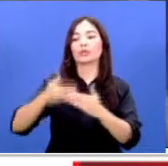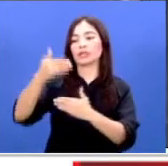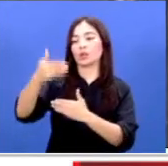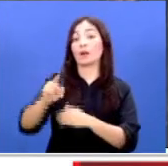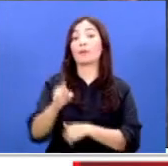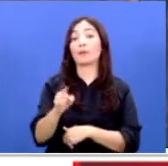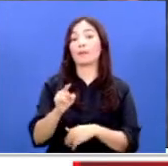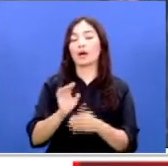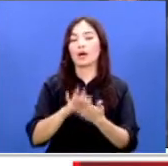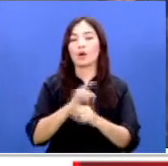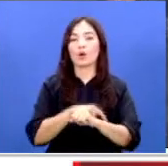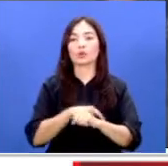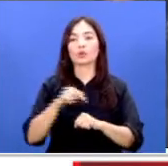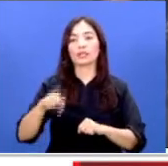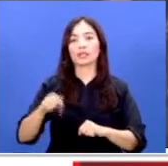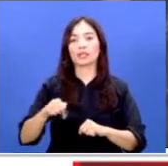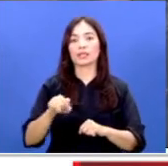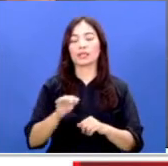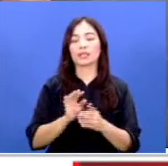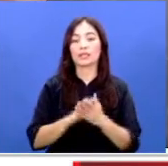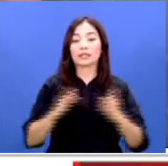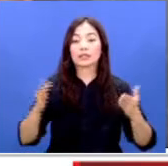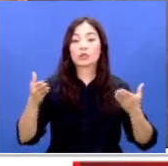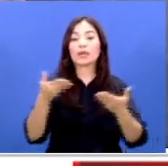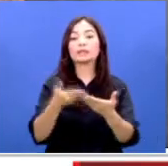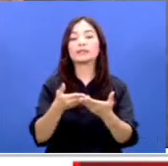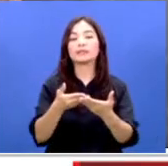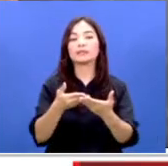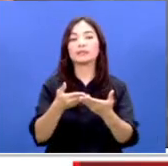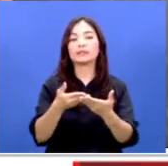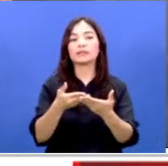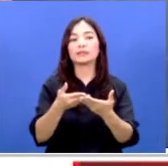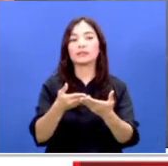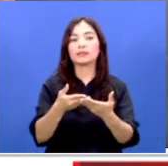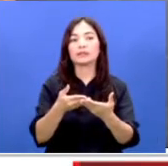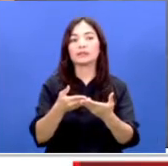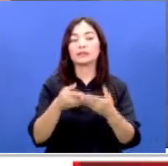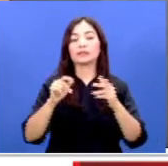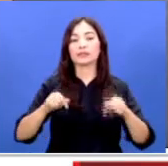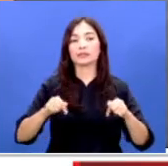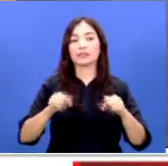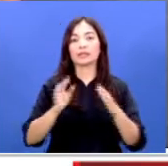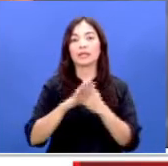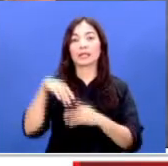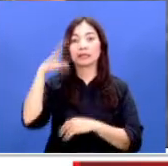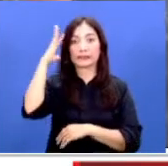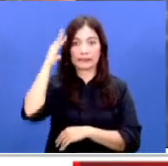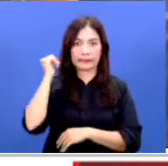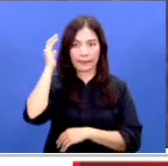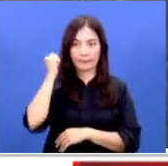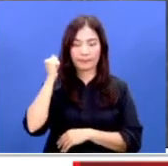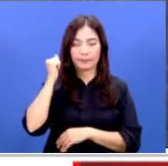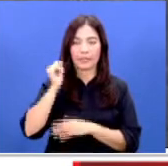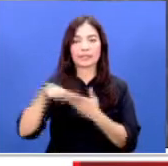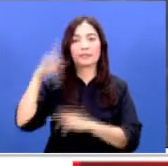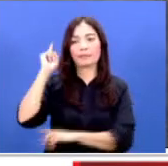mengingat saat ini kondisi ISPU di sini masih berada pada indikator warna hitam yaitu